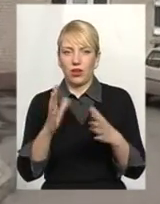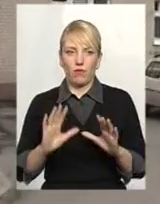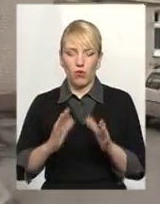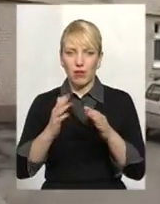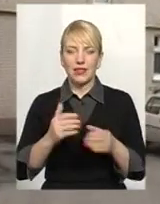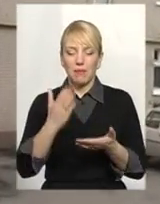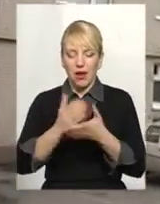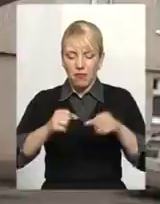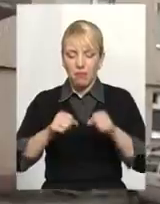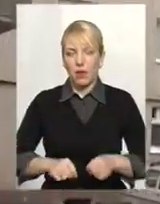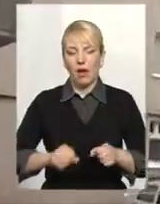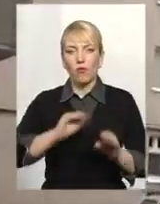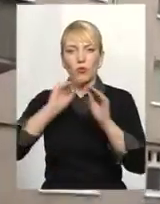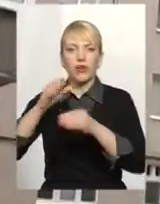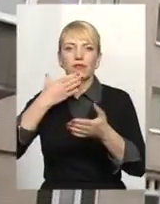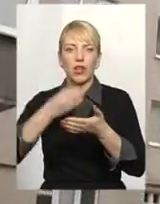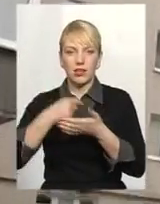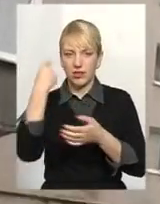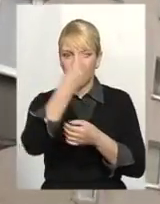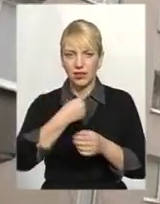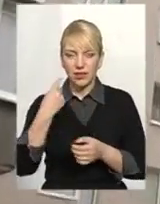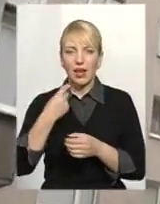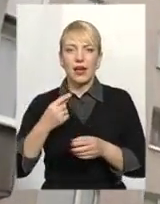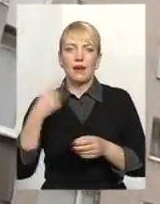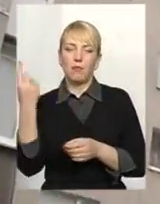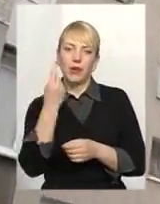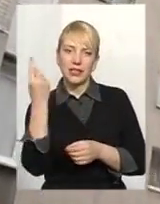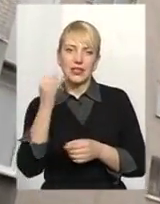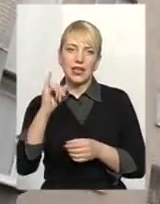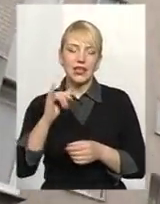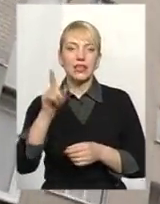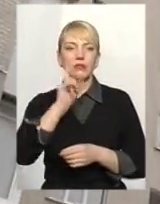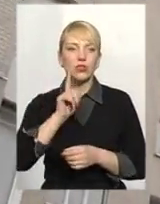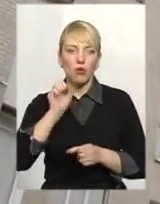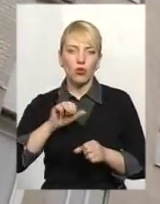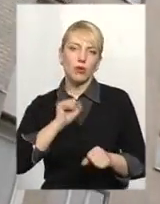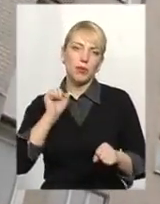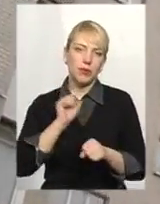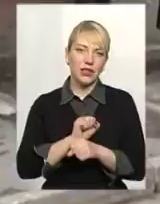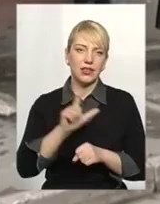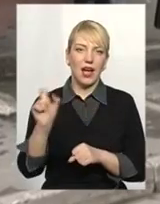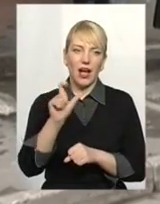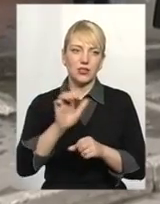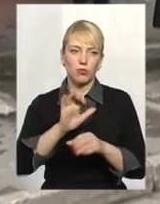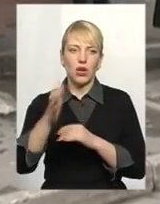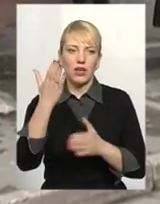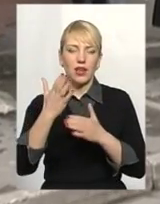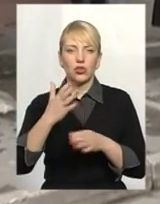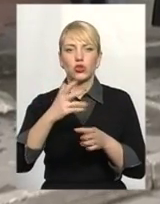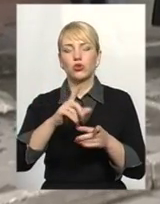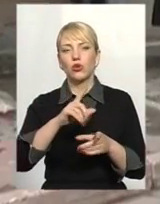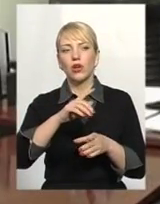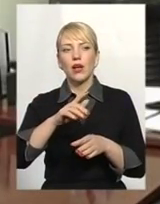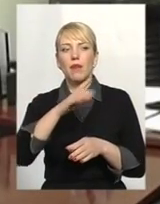право обладнати своє помешкання індивідуальним пристроєм. І навіть тимчасово припинити газопостачання у разі тривалої відсутності